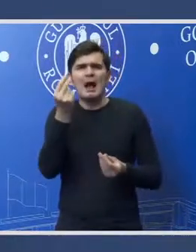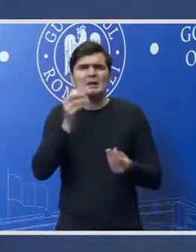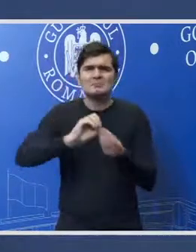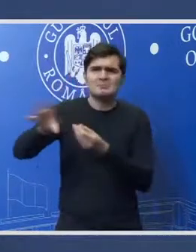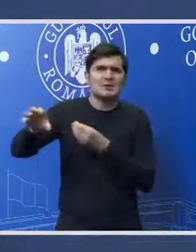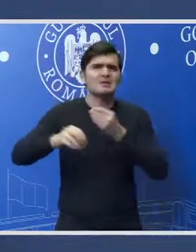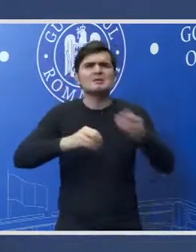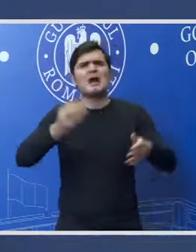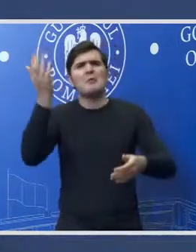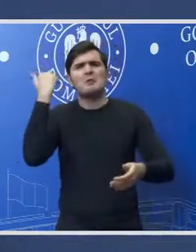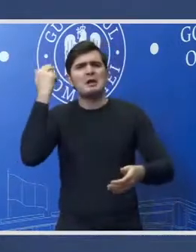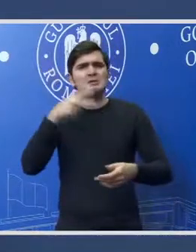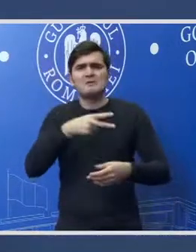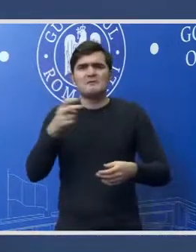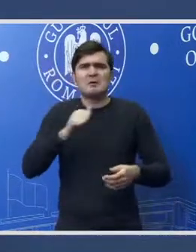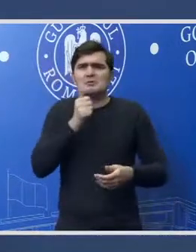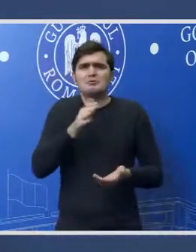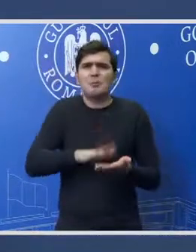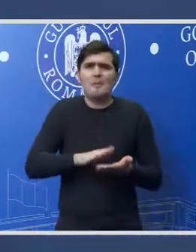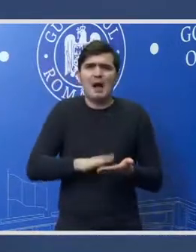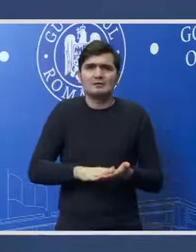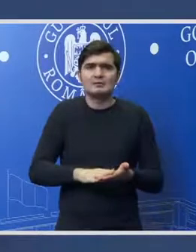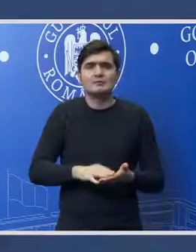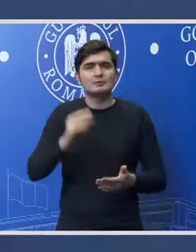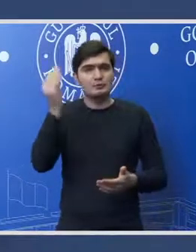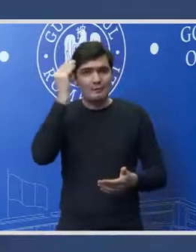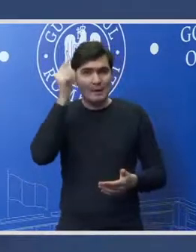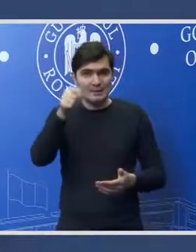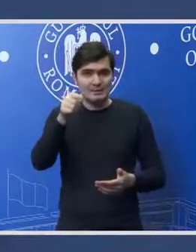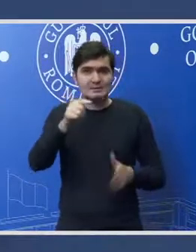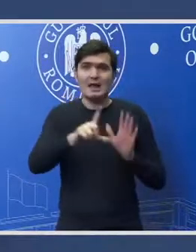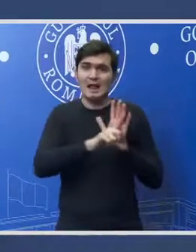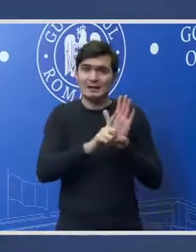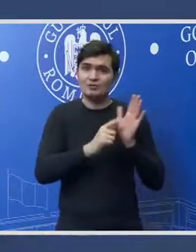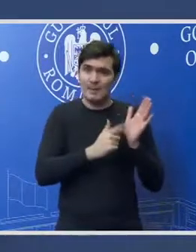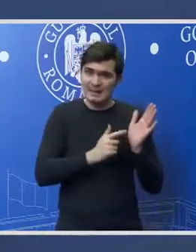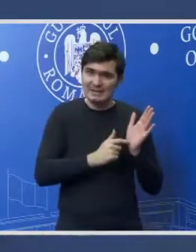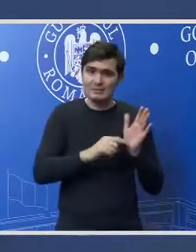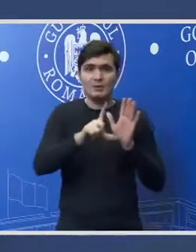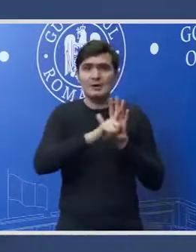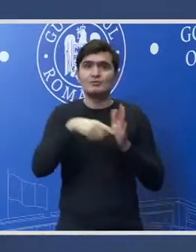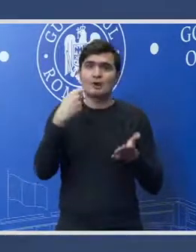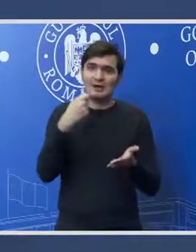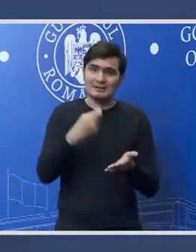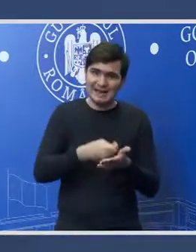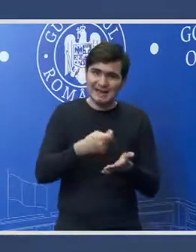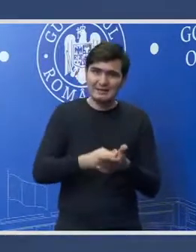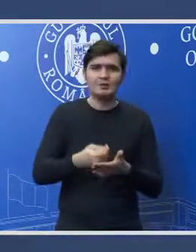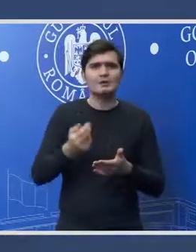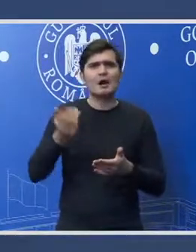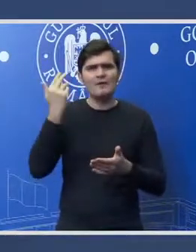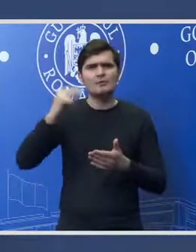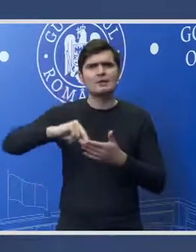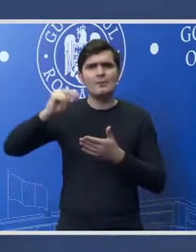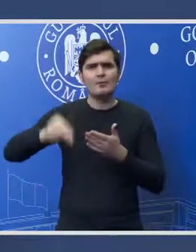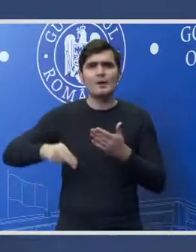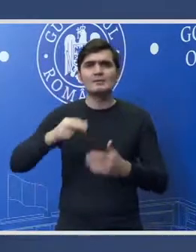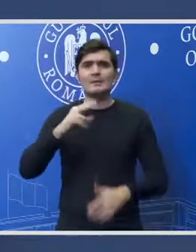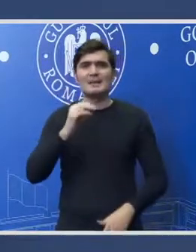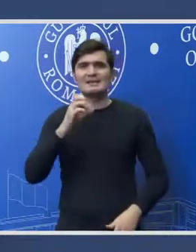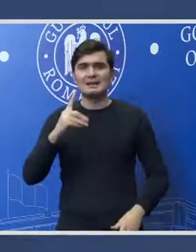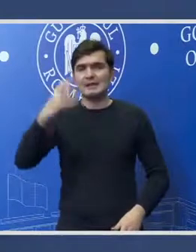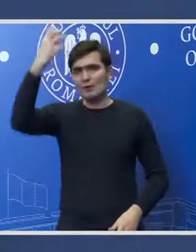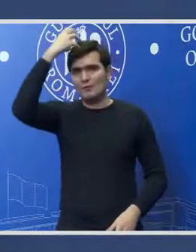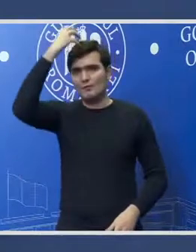fără niciun fel de fundamentare. Vă aduc aminte că atât legea pensiei cât legea salarizării aprobate în guvernele PSD